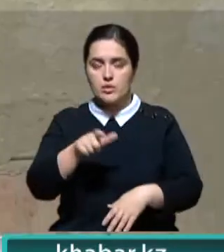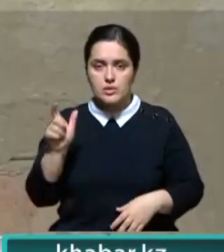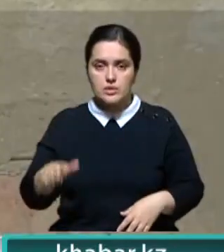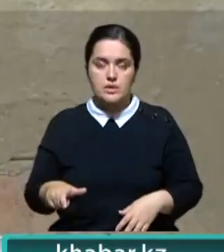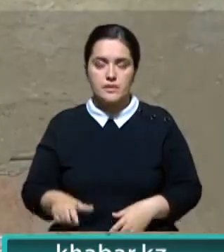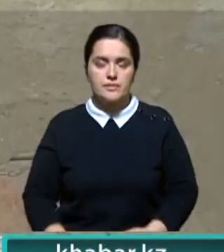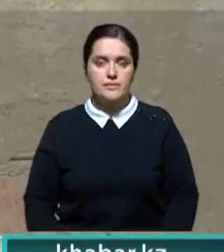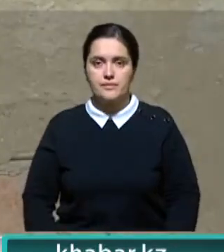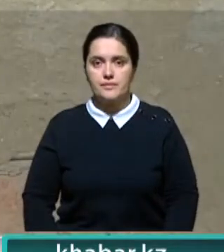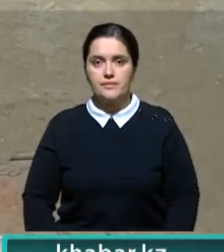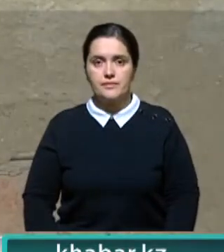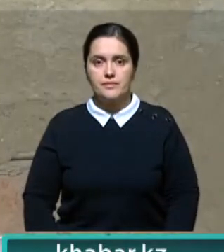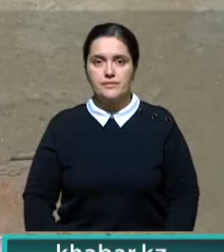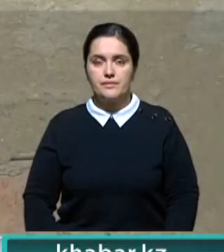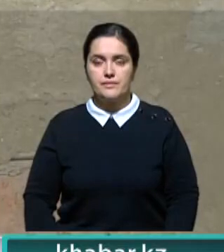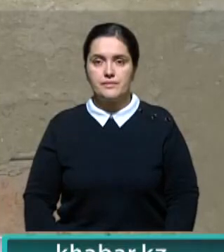Радуются медики.